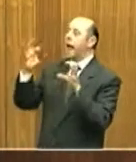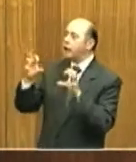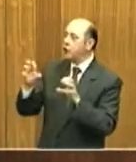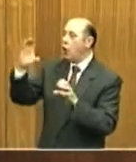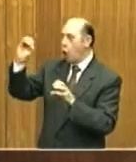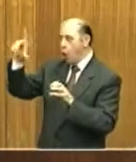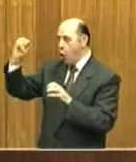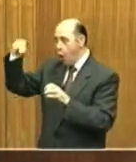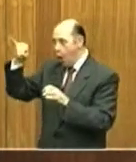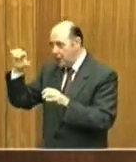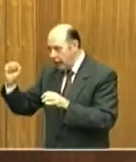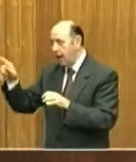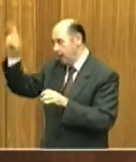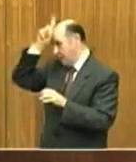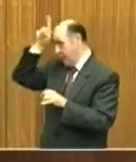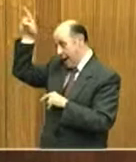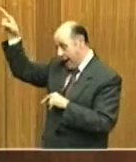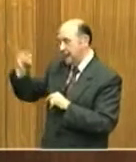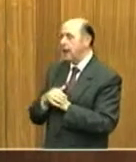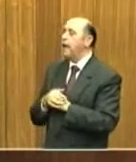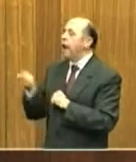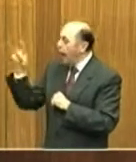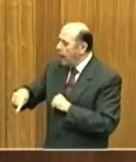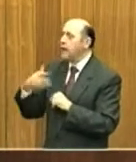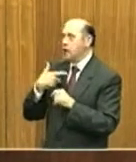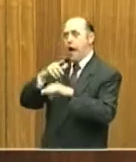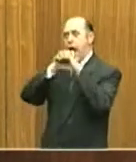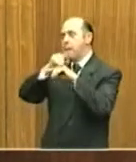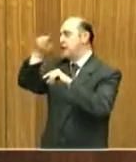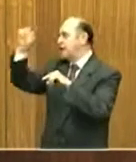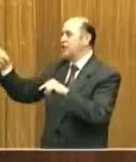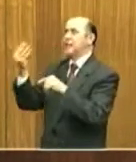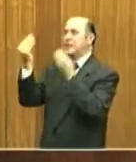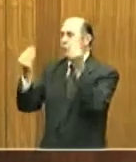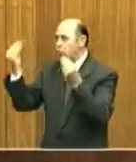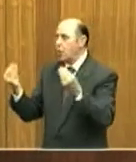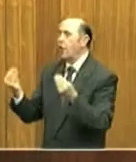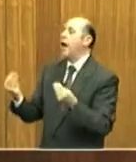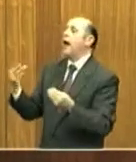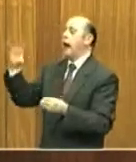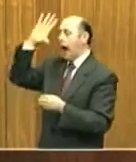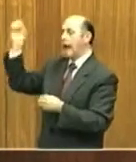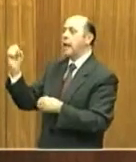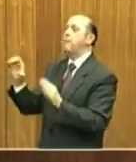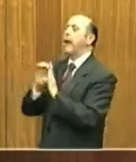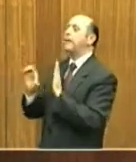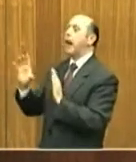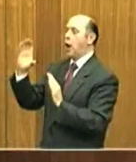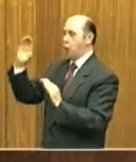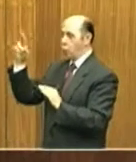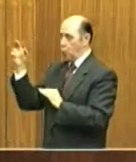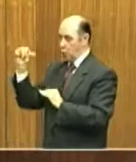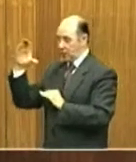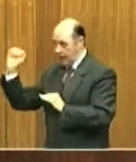in italiano dalla WDR in Germania e abbiamo poi amici, istituzioni, dall'Accademia della Crusca, che ci onora della sua presenza,